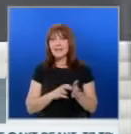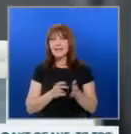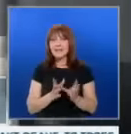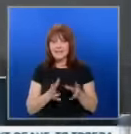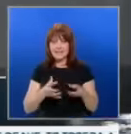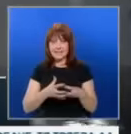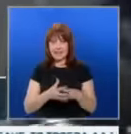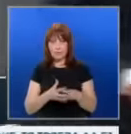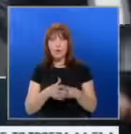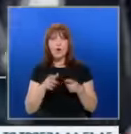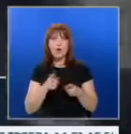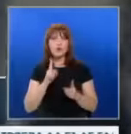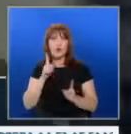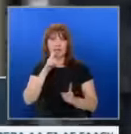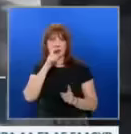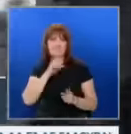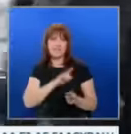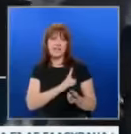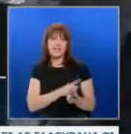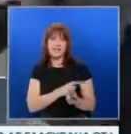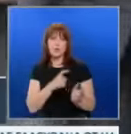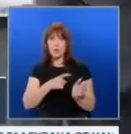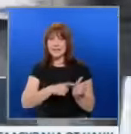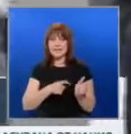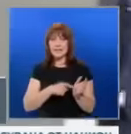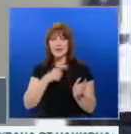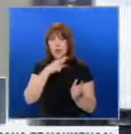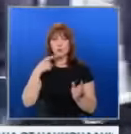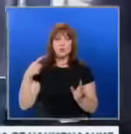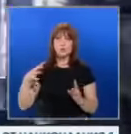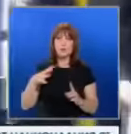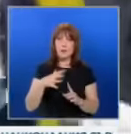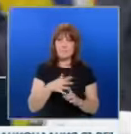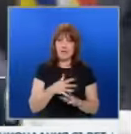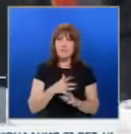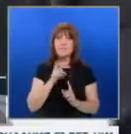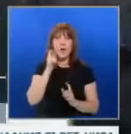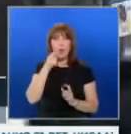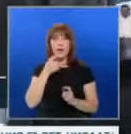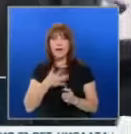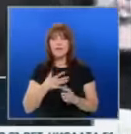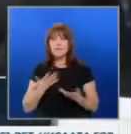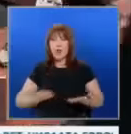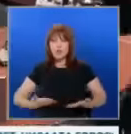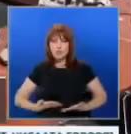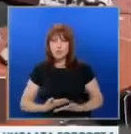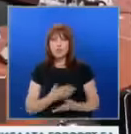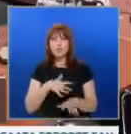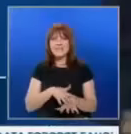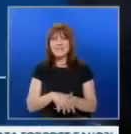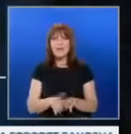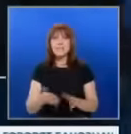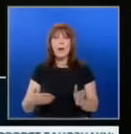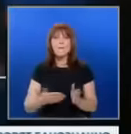който е сред най-силно засегнатите от руската агресия. Той отново е подчертал, че Украина има остра нужда от системи за